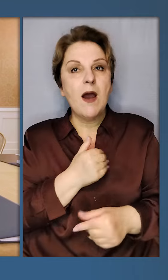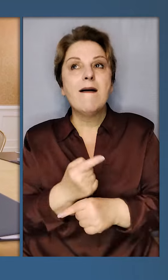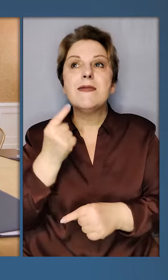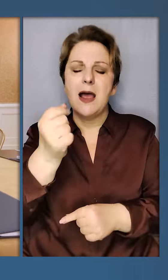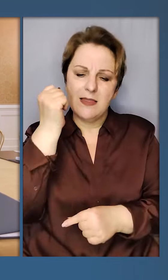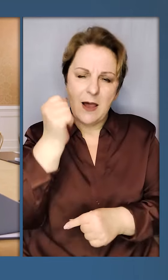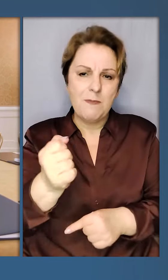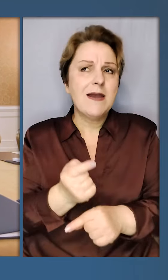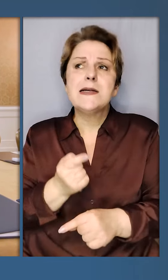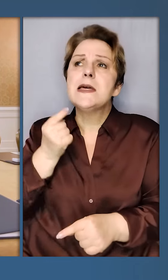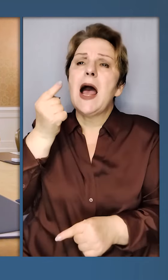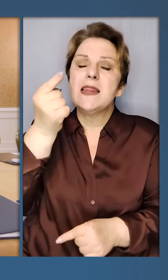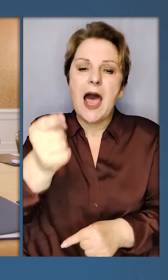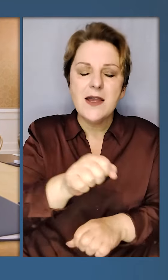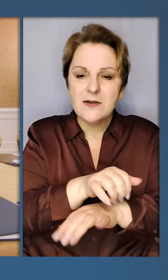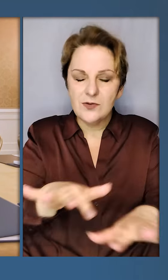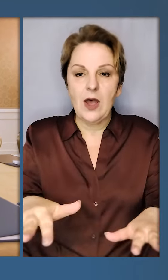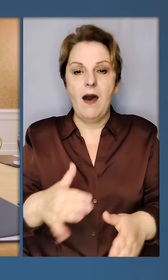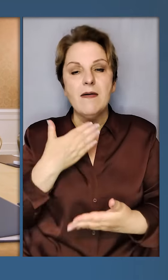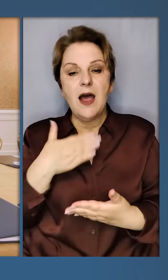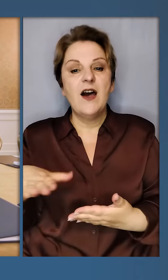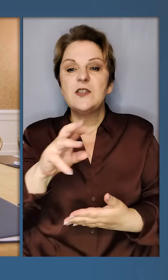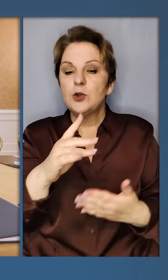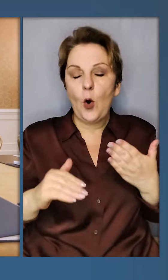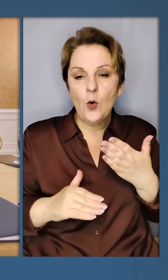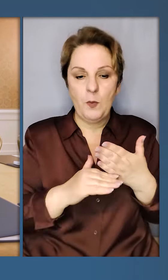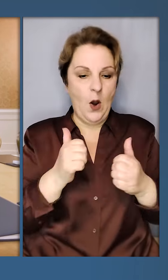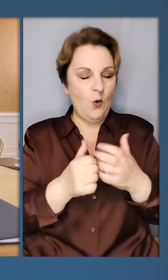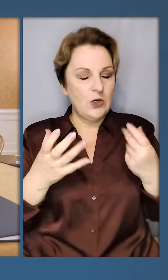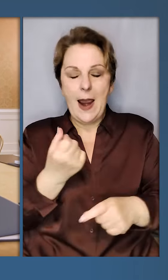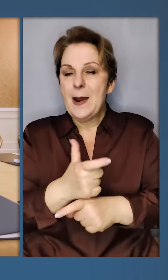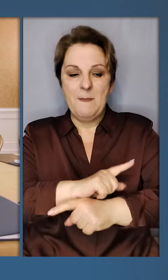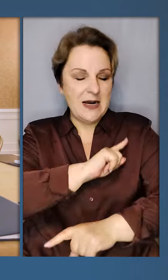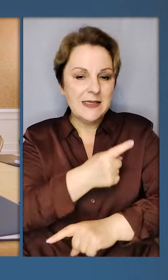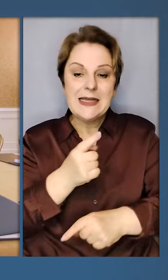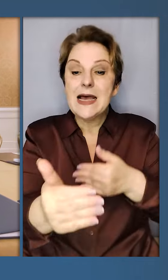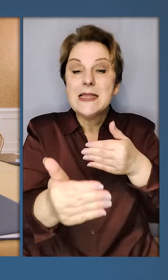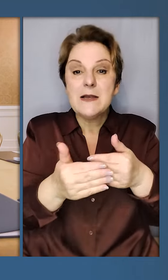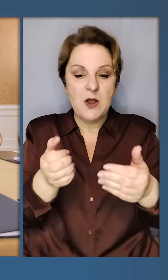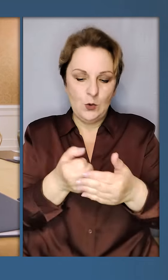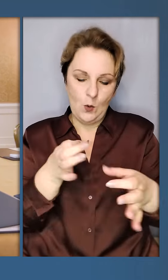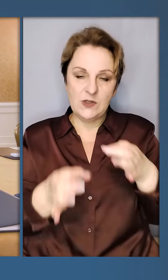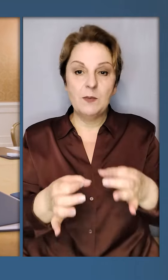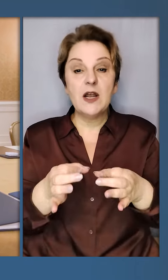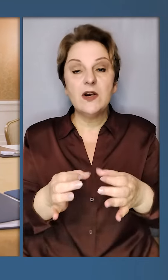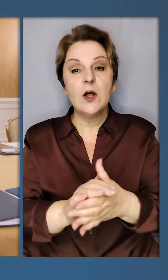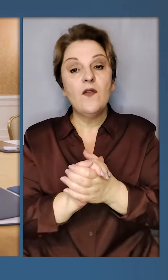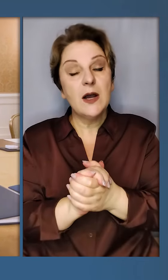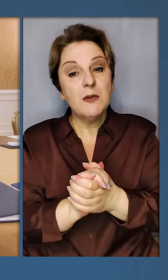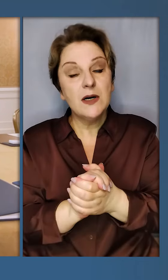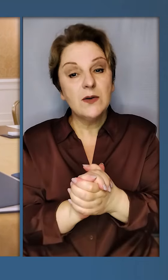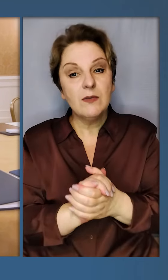далекобійних і далекосяжних. Дякую всім, хто допомагає. Кожен день більше сили і ближче до